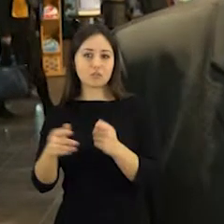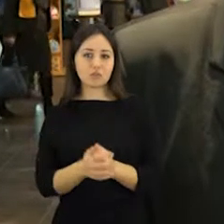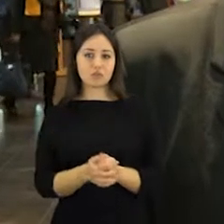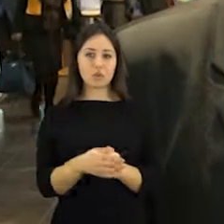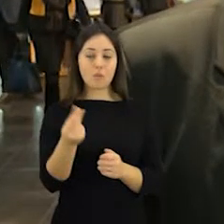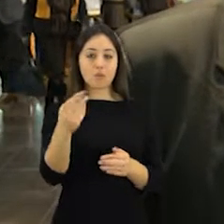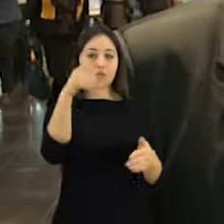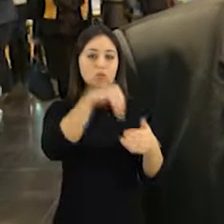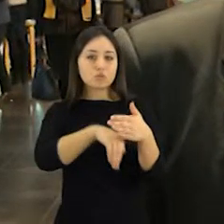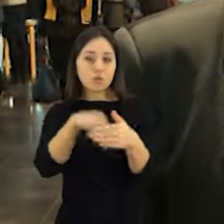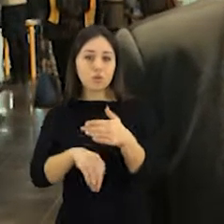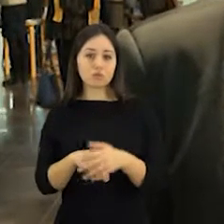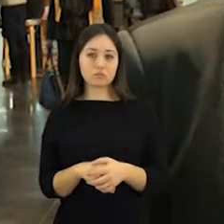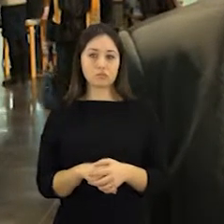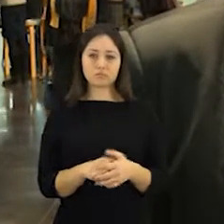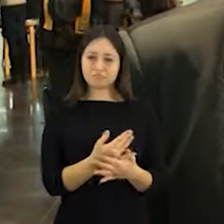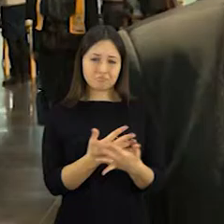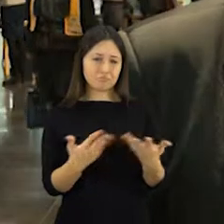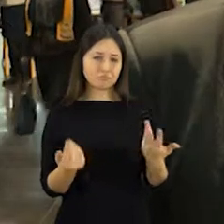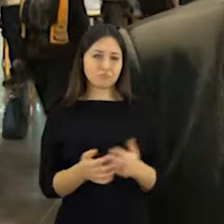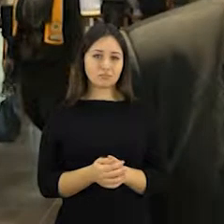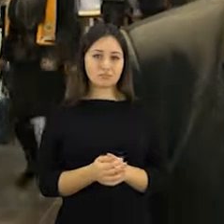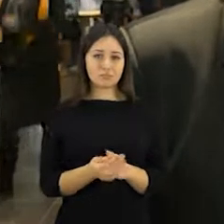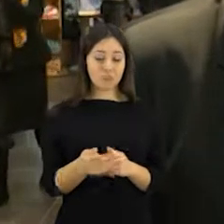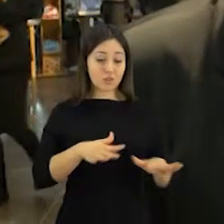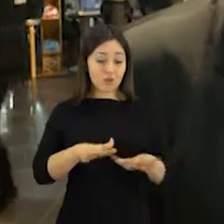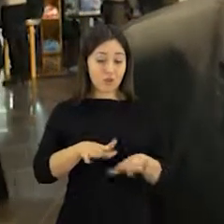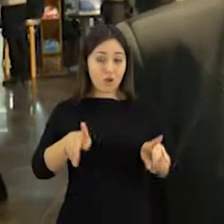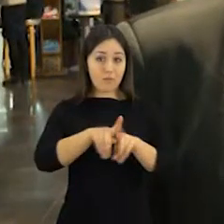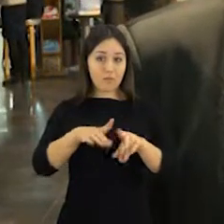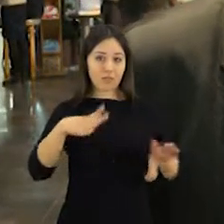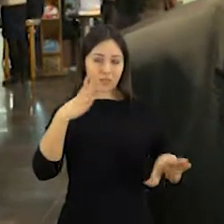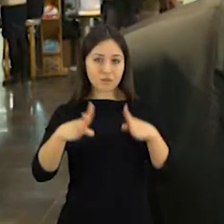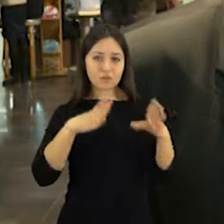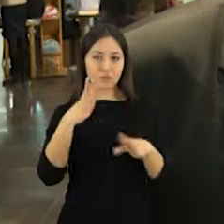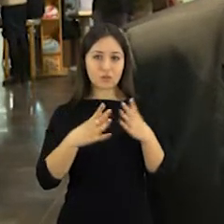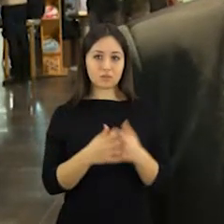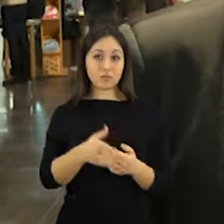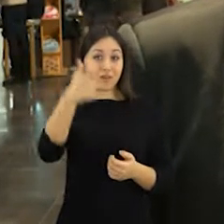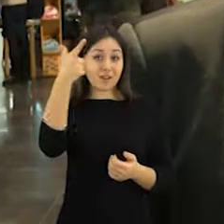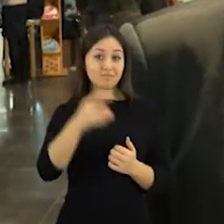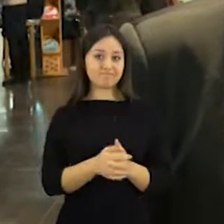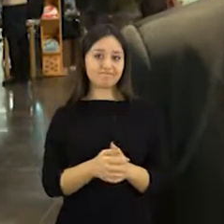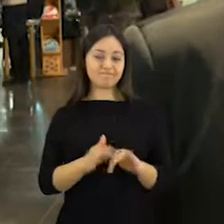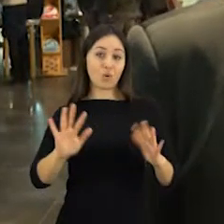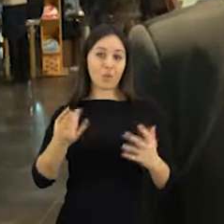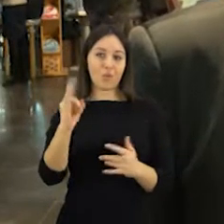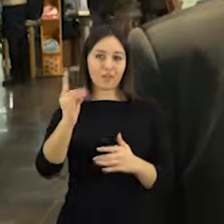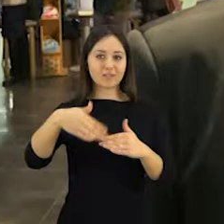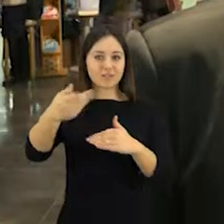dividendų kaupimas galų galėtų, rezultatas pelnas ir taip toliau. Tai tas išgyvenimas čia daugiau galbūt jų